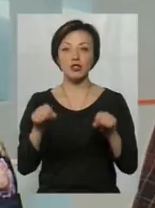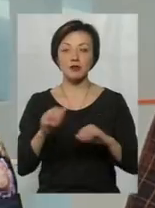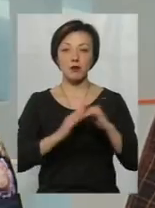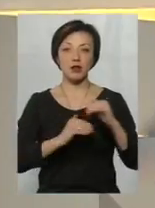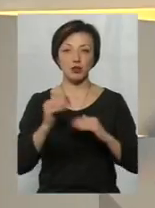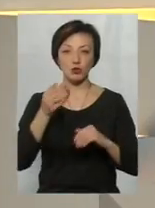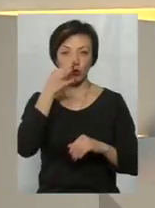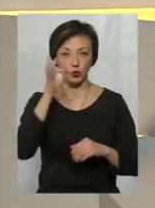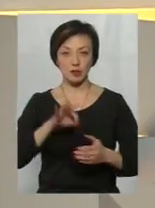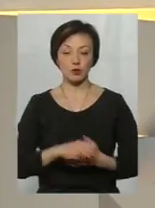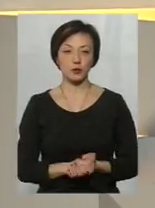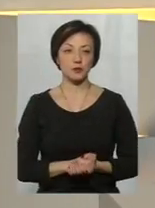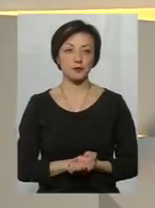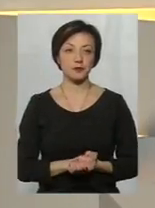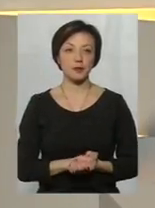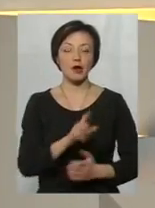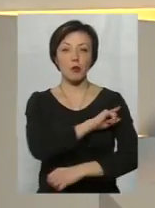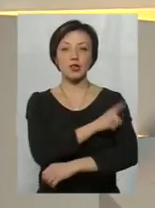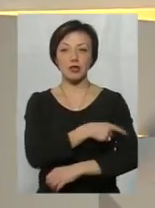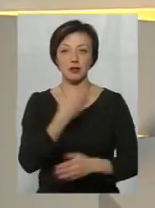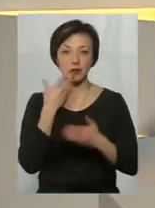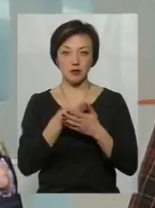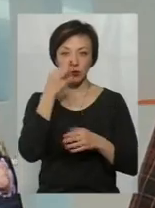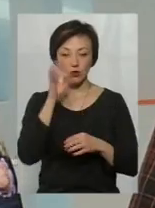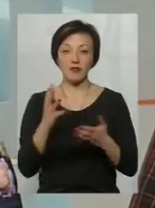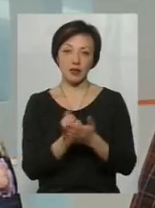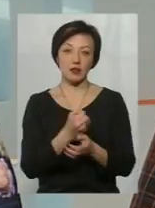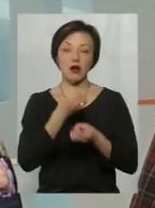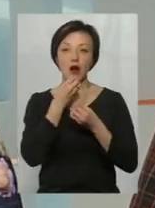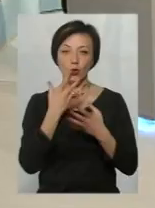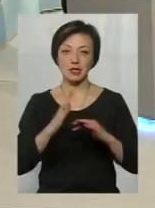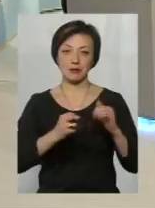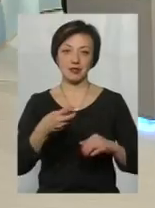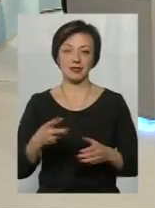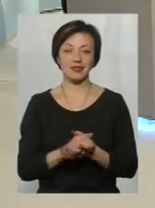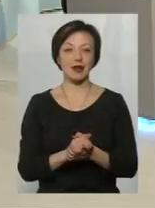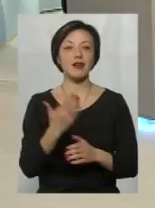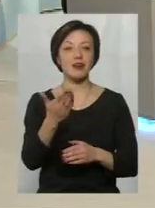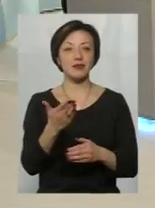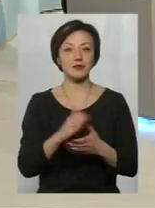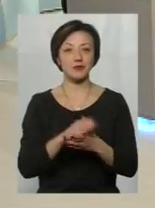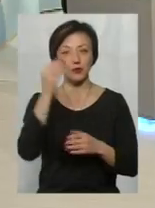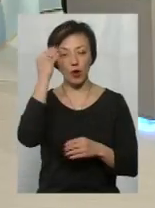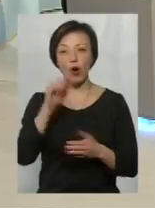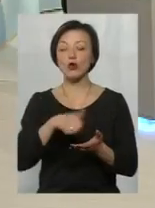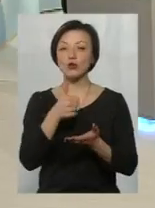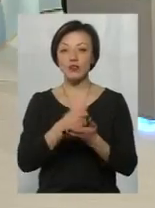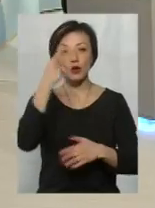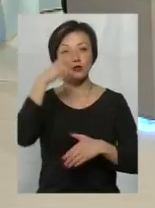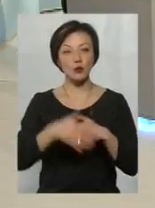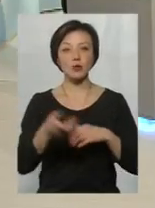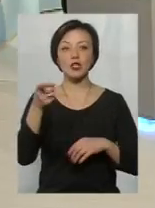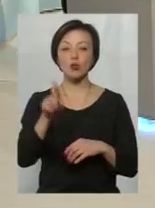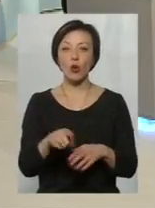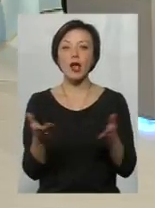практично посилювати свої знання. Тоді вийде гарний спеціаліст. Пані Олена? Основне усвідомлення того,